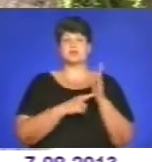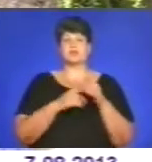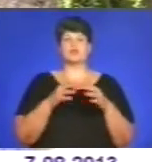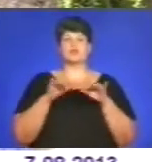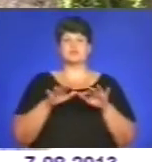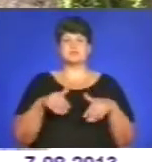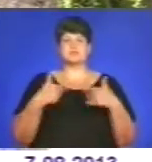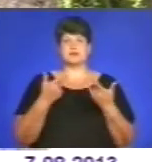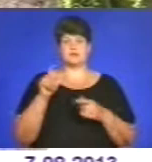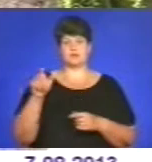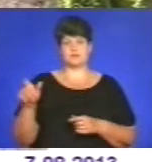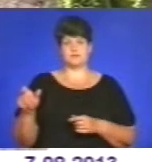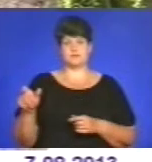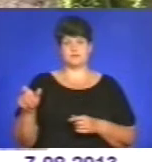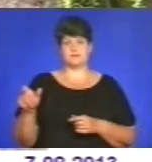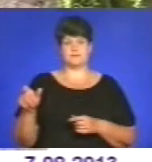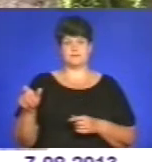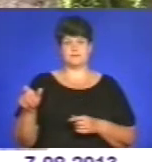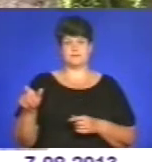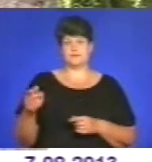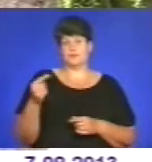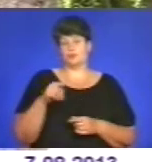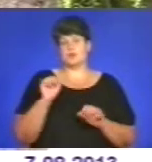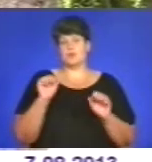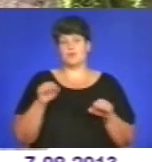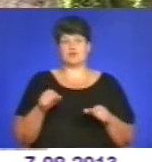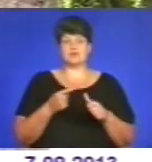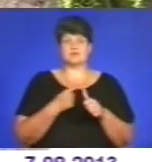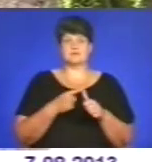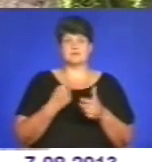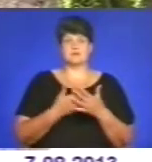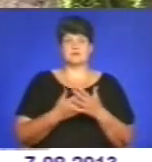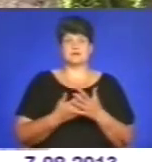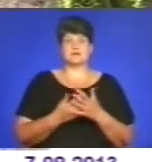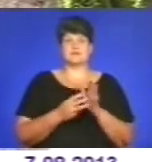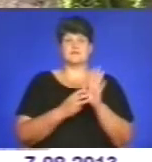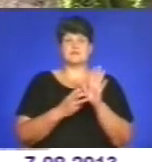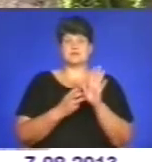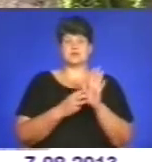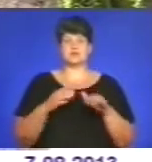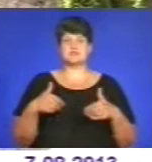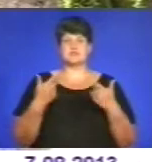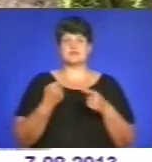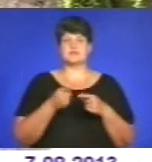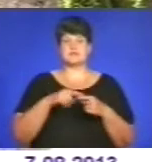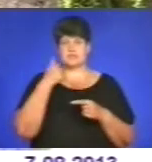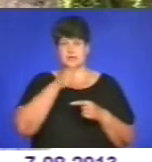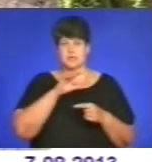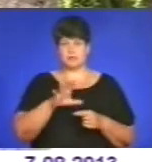звернення громадян. Тому я можу назвати цифру. Приблизно до 800 звернень за цей рік до нас